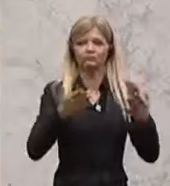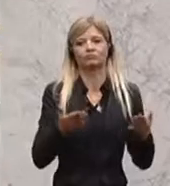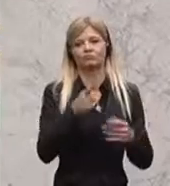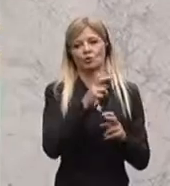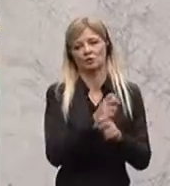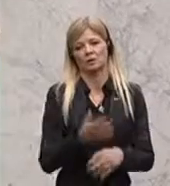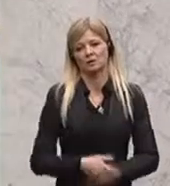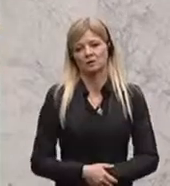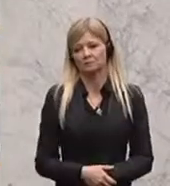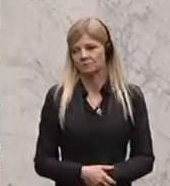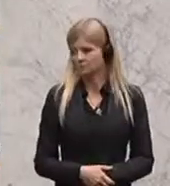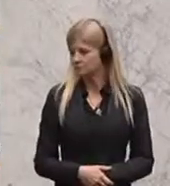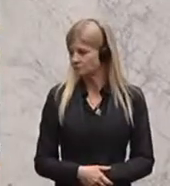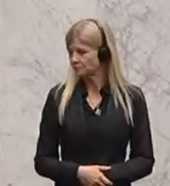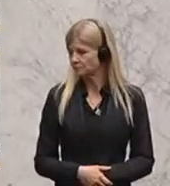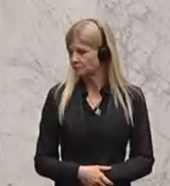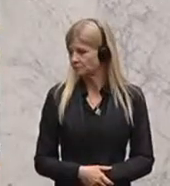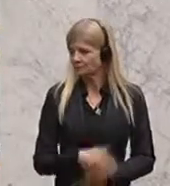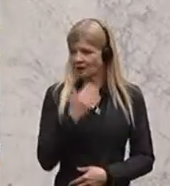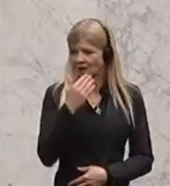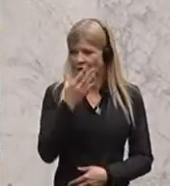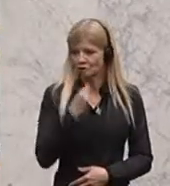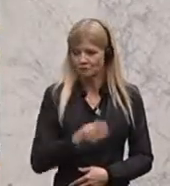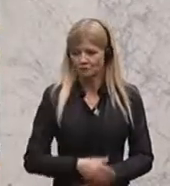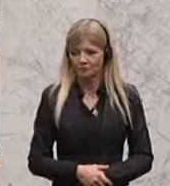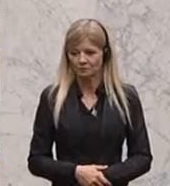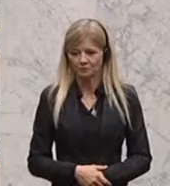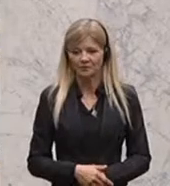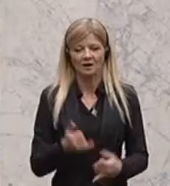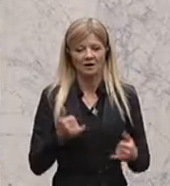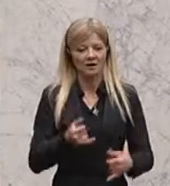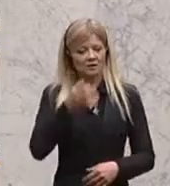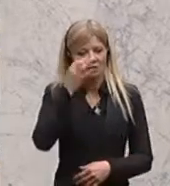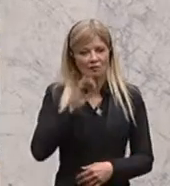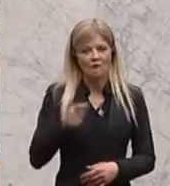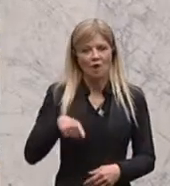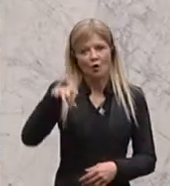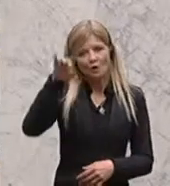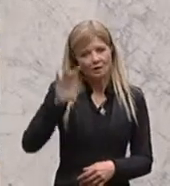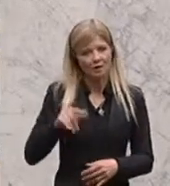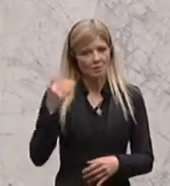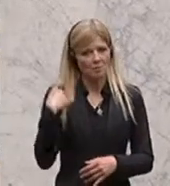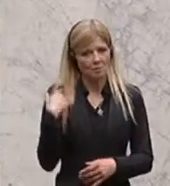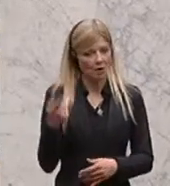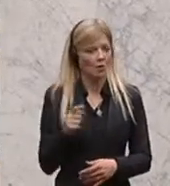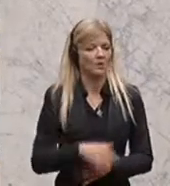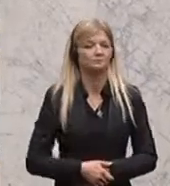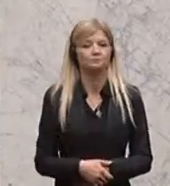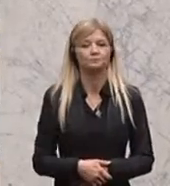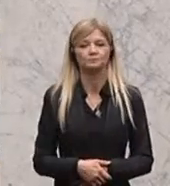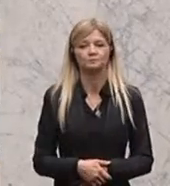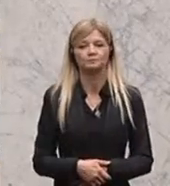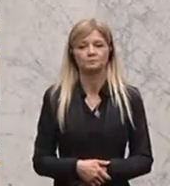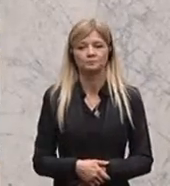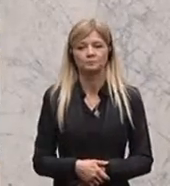Die Forschung sei in den Finanzrahmen gebracht worden, lobt Vizekanzler und Wissenschaftsminister Reinhold Mitterlehner von der ÖVP.